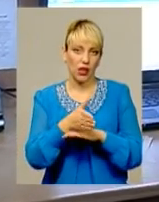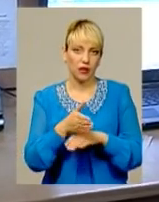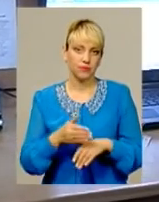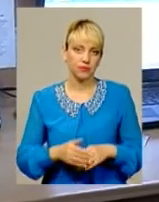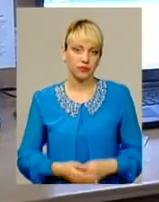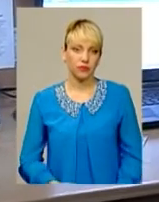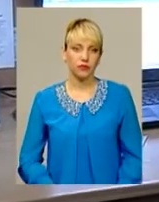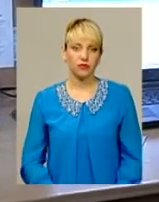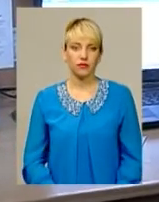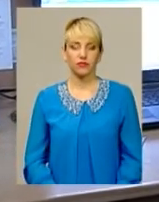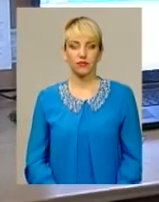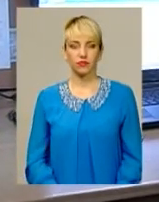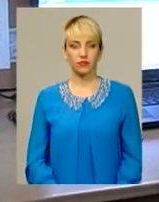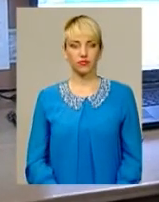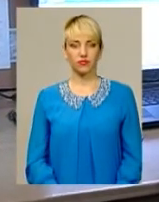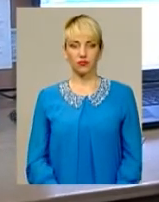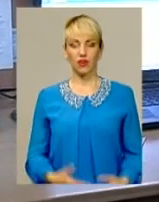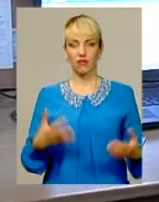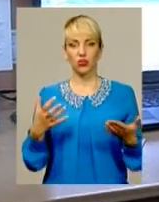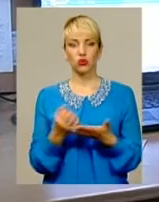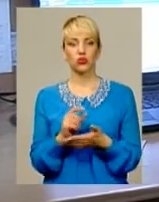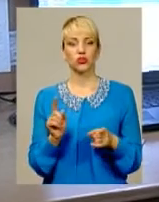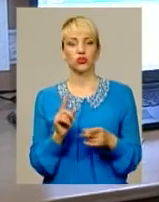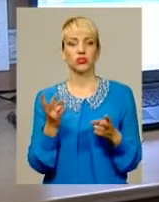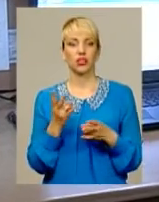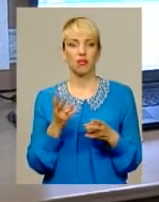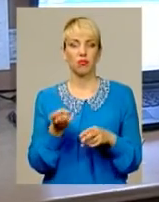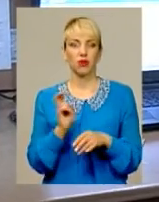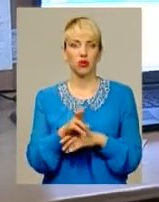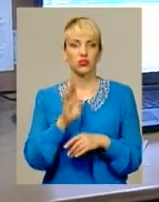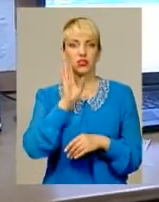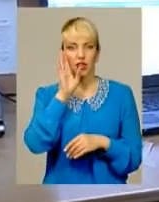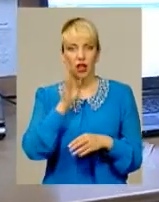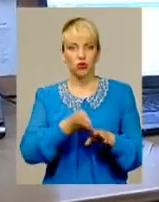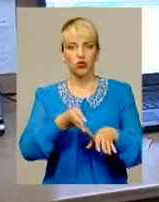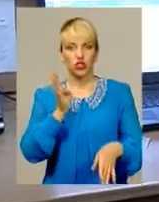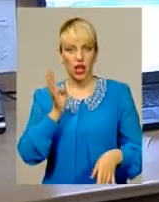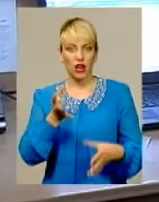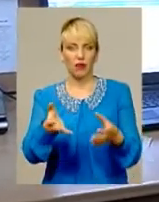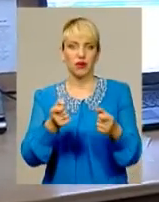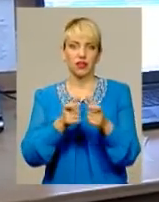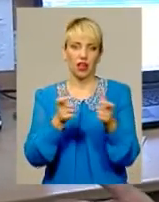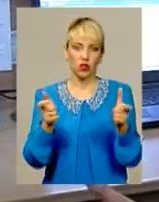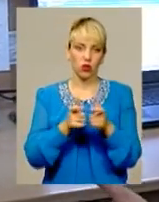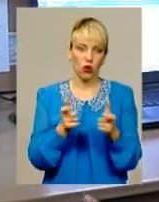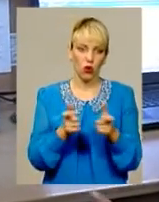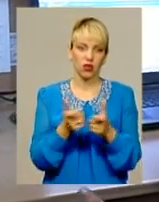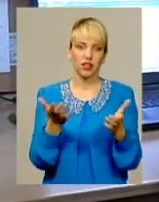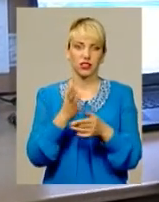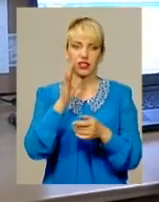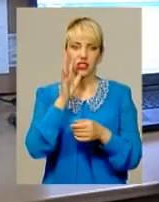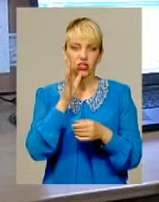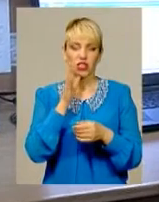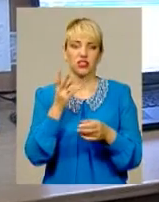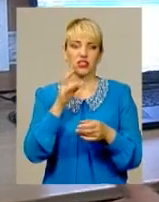В такому режимі виходить, що треба приходити зранку, займати чергу, брати талон, на який час там